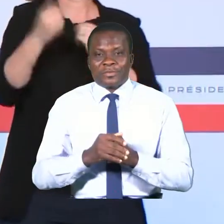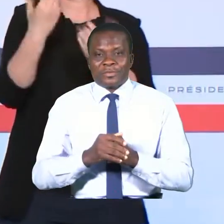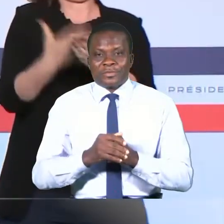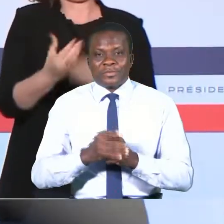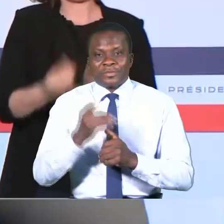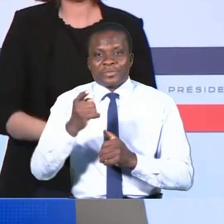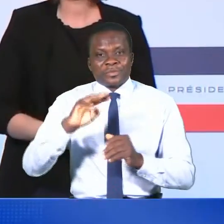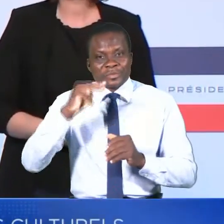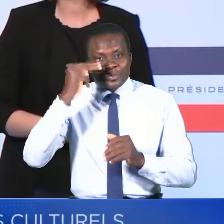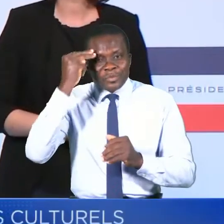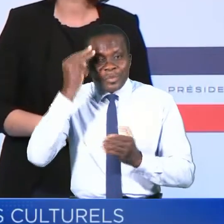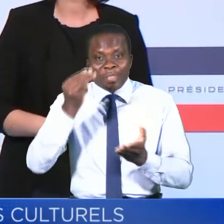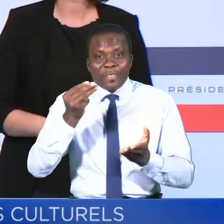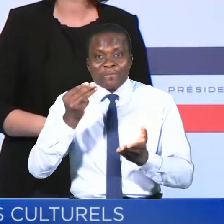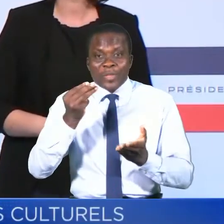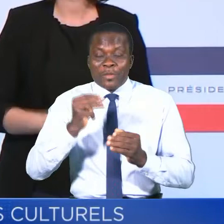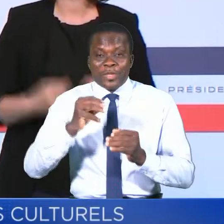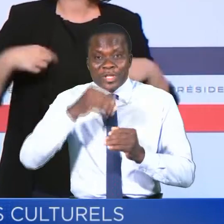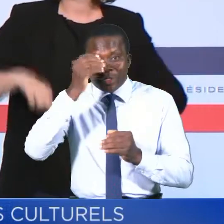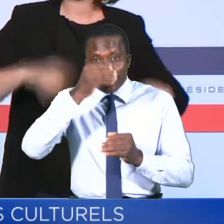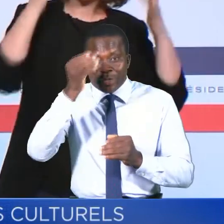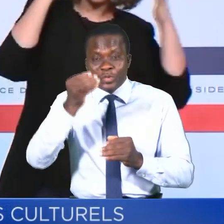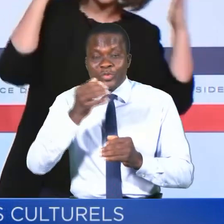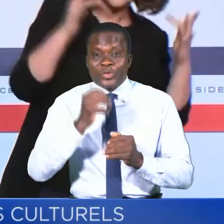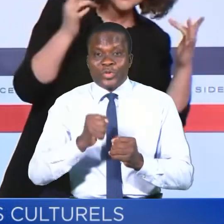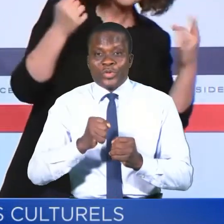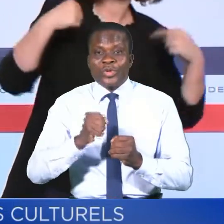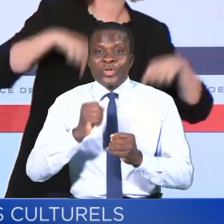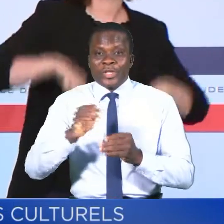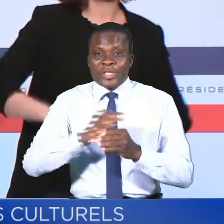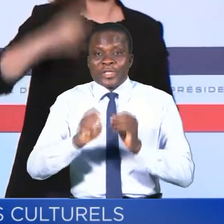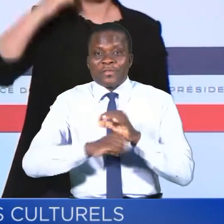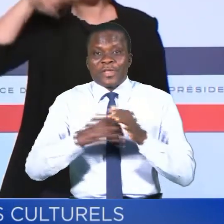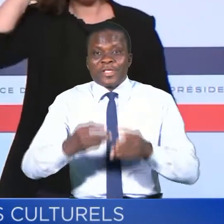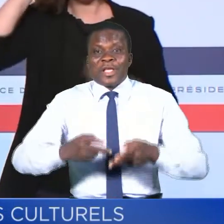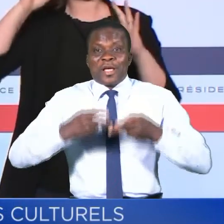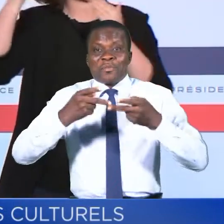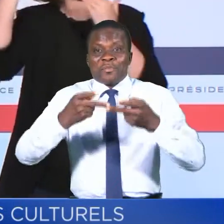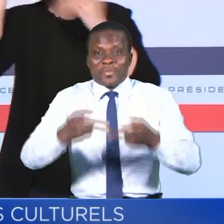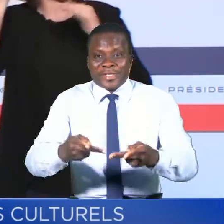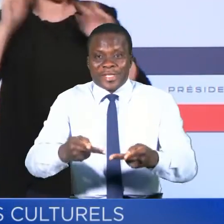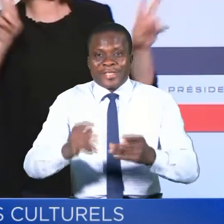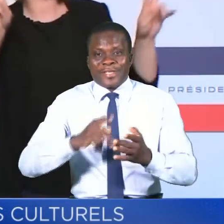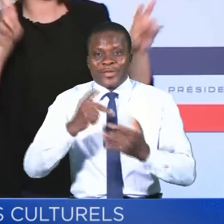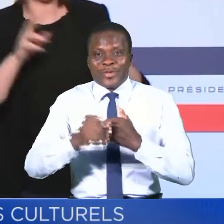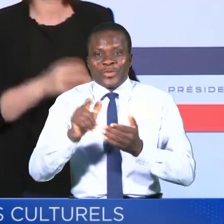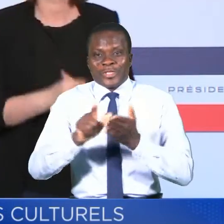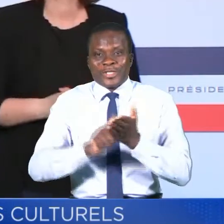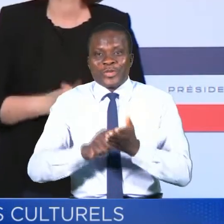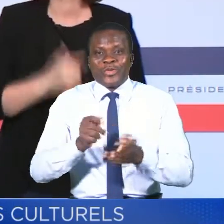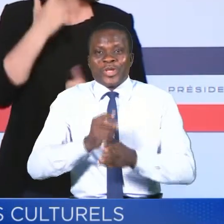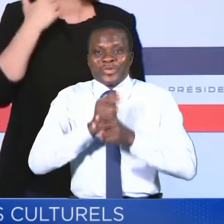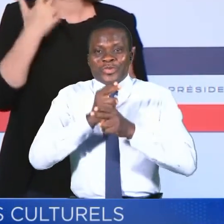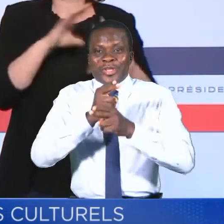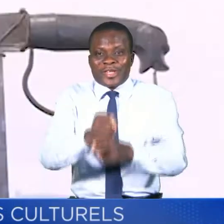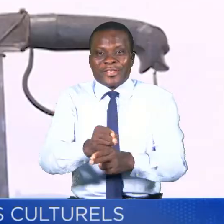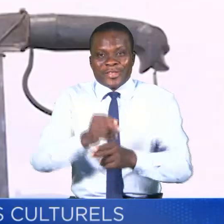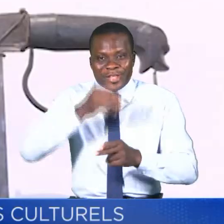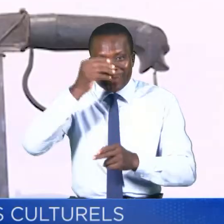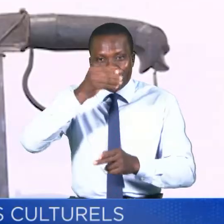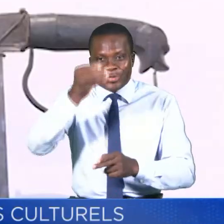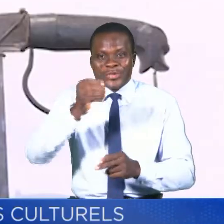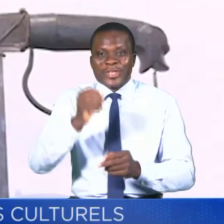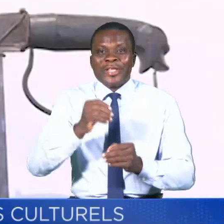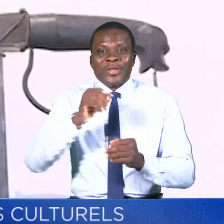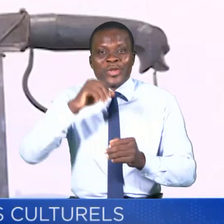La ministre de la Culture et le ministre de l'Europe et des Affaires étrangères ont présenté un projet de loi portant restitution de biens culturels au